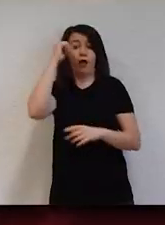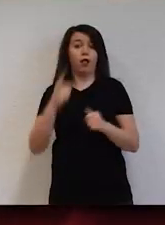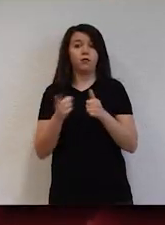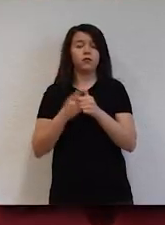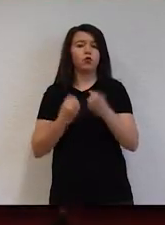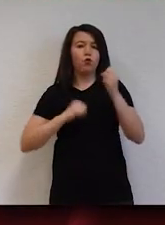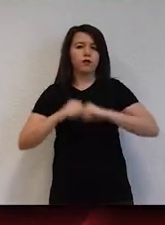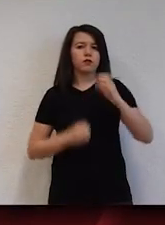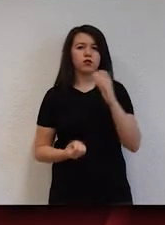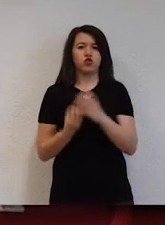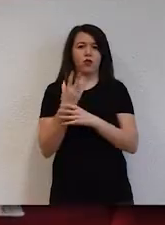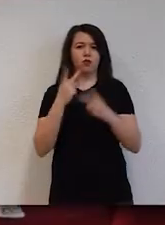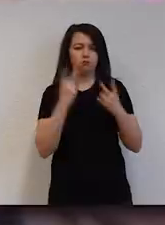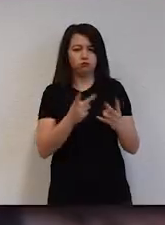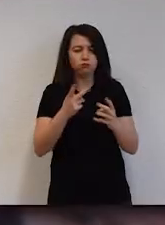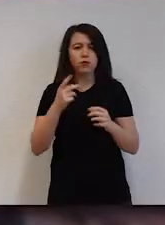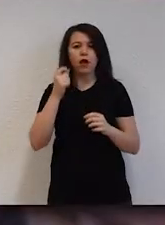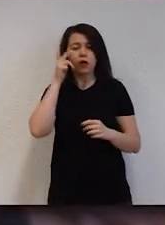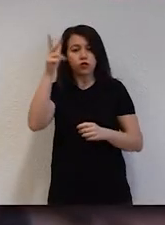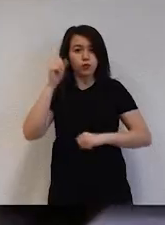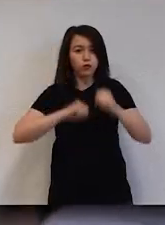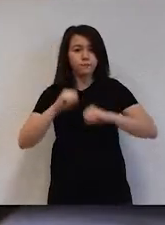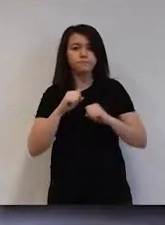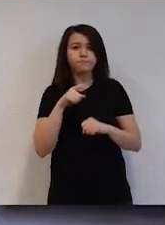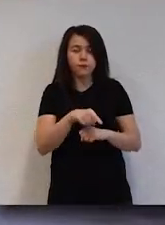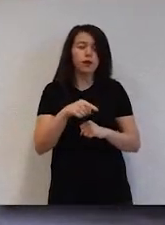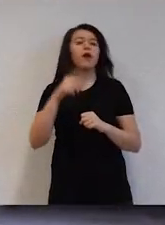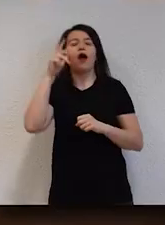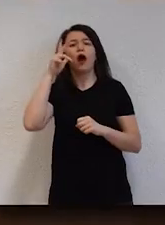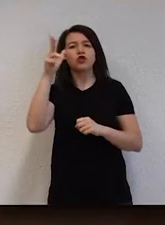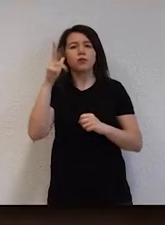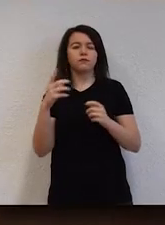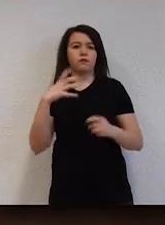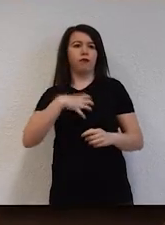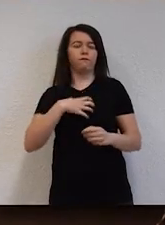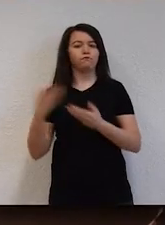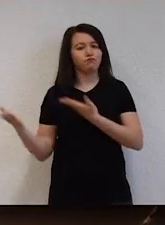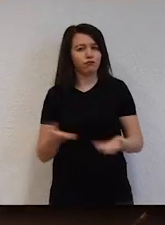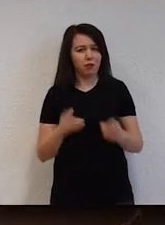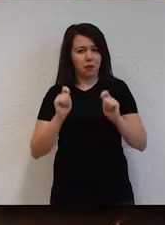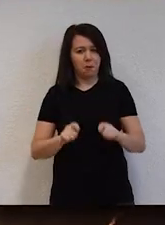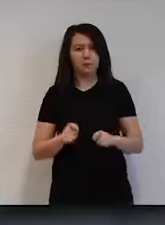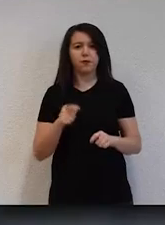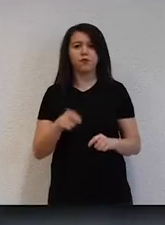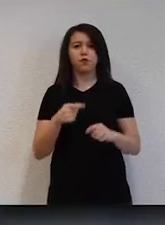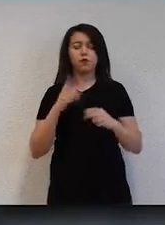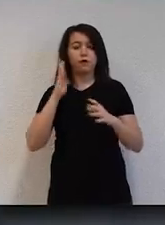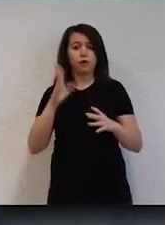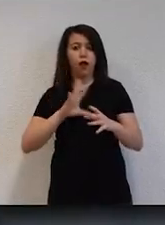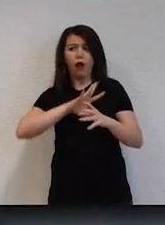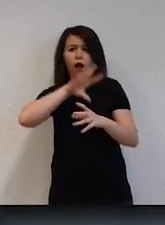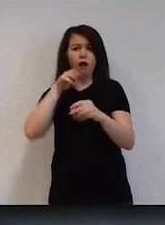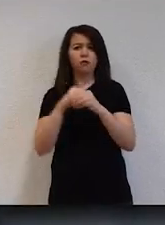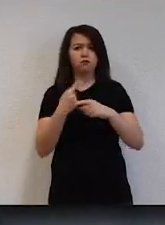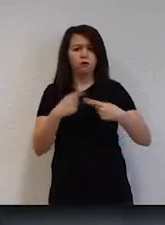Türkiye'nin ilk üniversite senfoni orkestrası olan Hacettepe Senfoni Orkestrası'na ev sahipliği yapar. Bu kadar